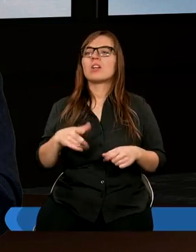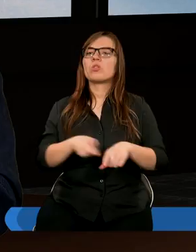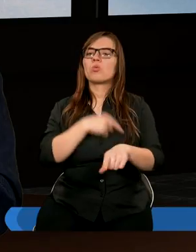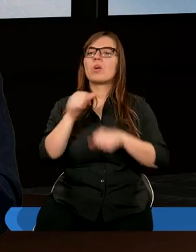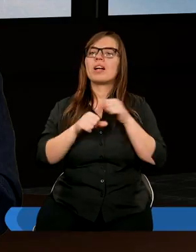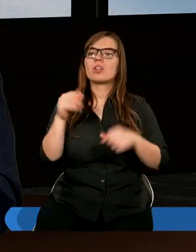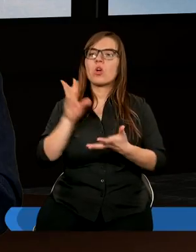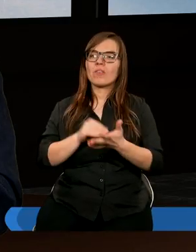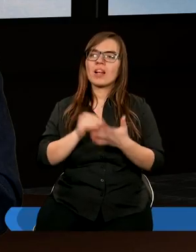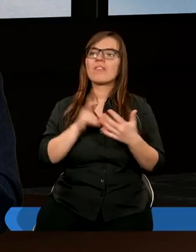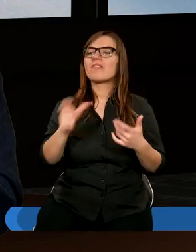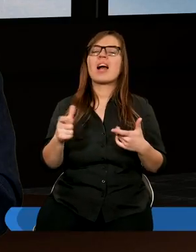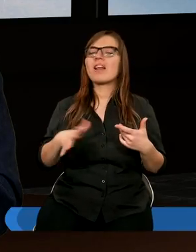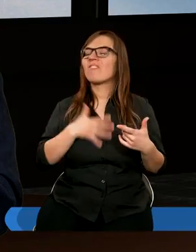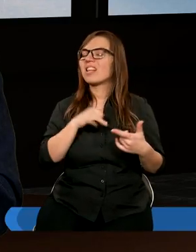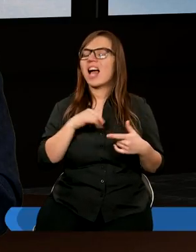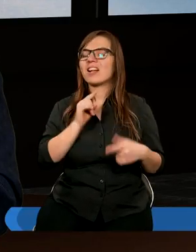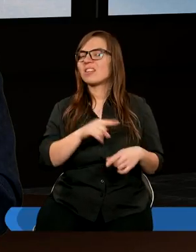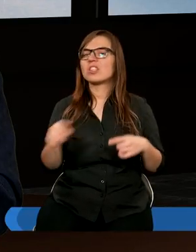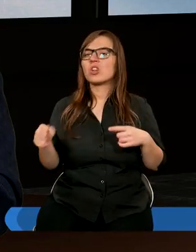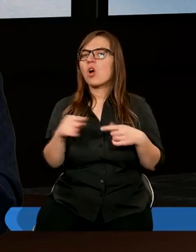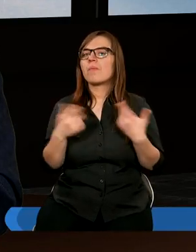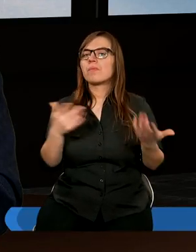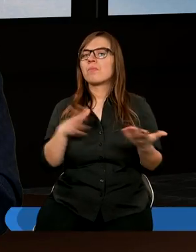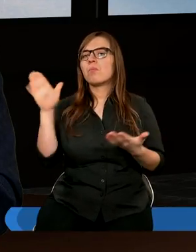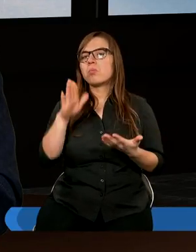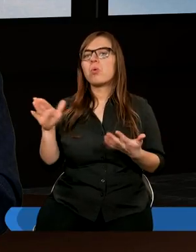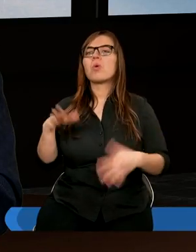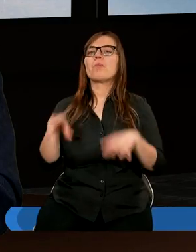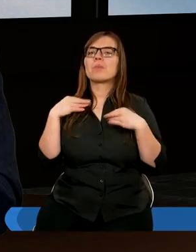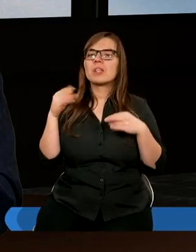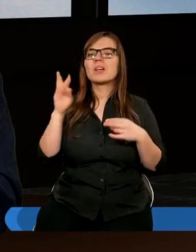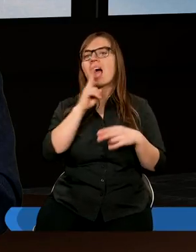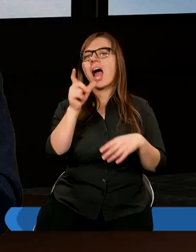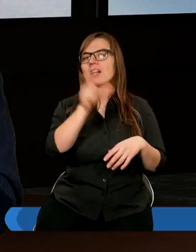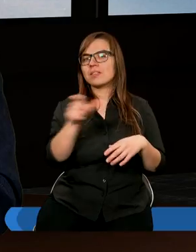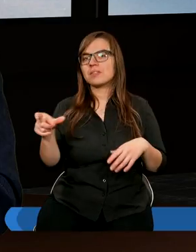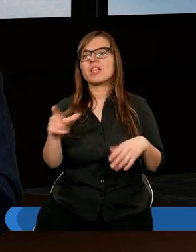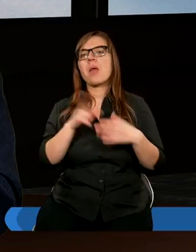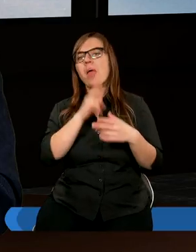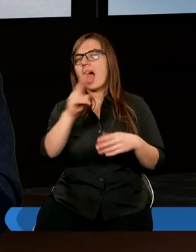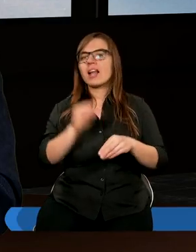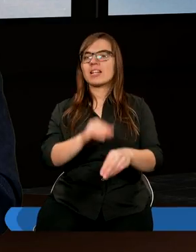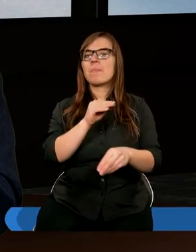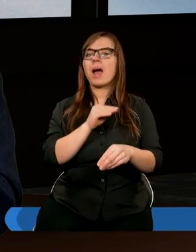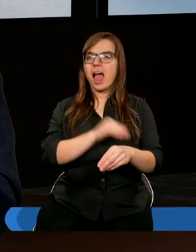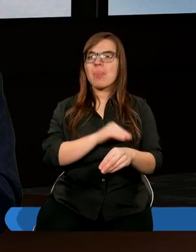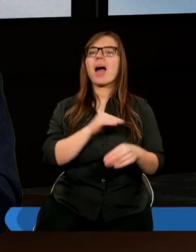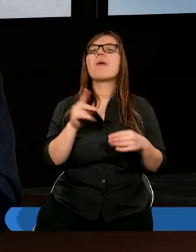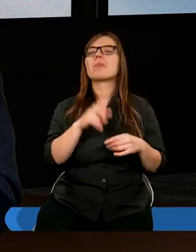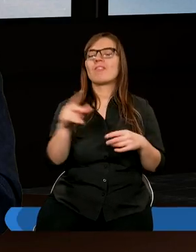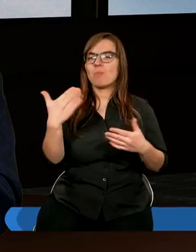długie doświadczenie. Więc wydaje się, że Pan Bóg przyjmuje każdego, na każdym etapie, pod